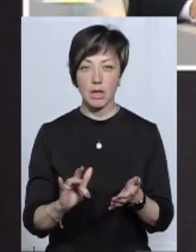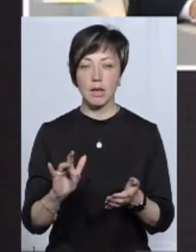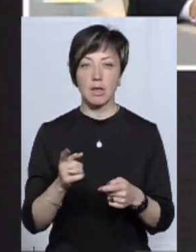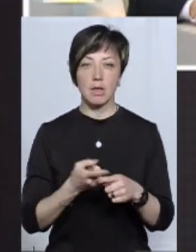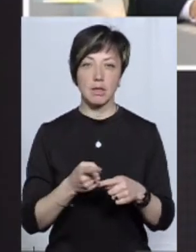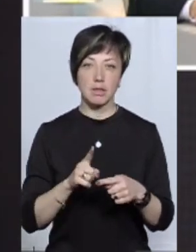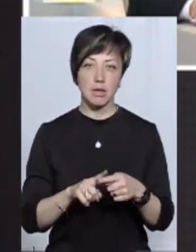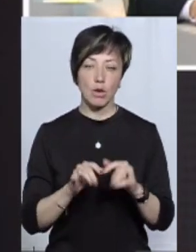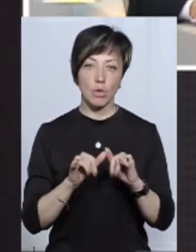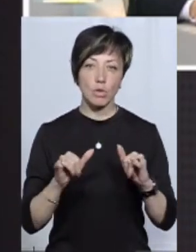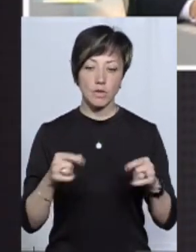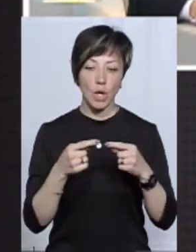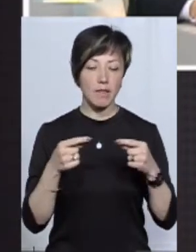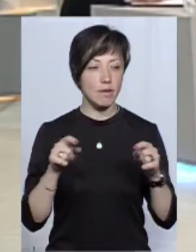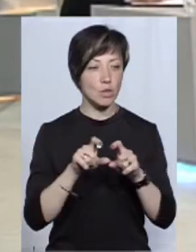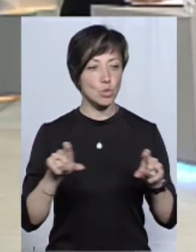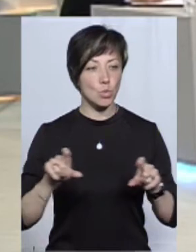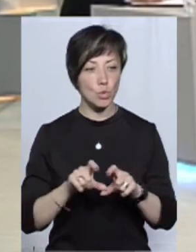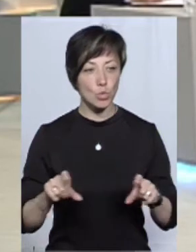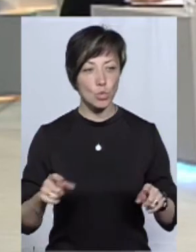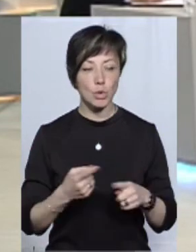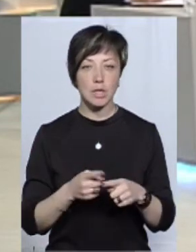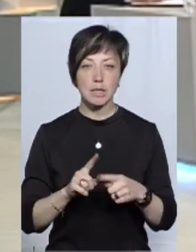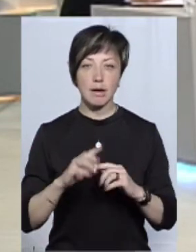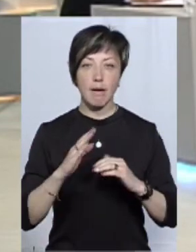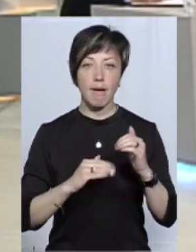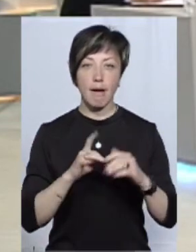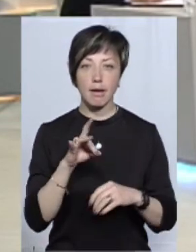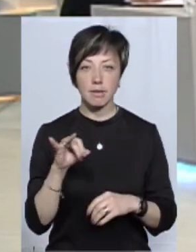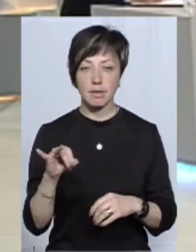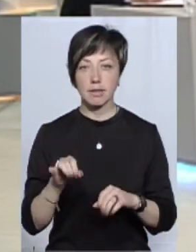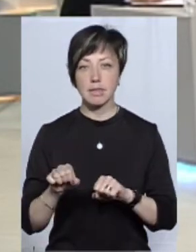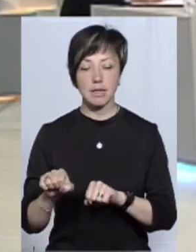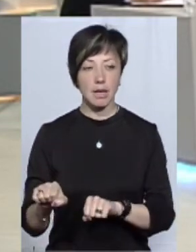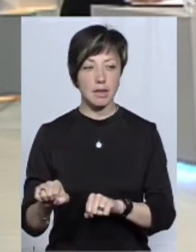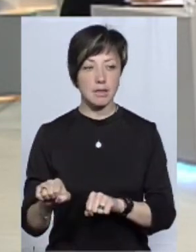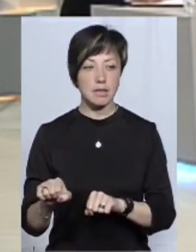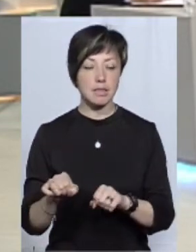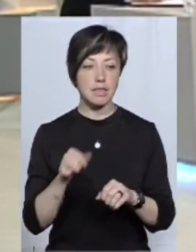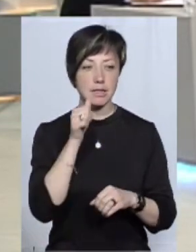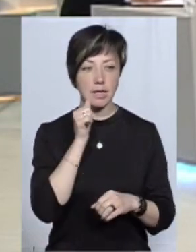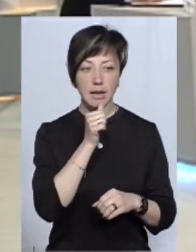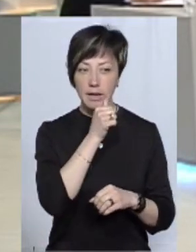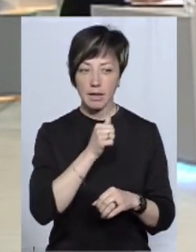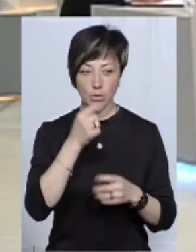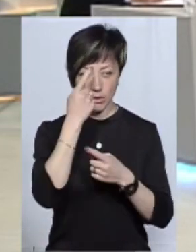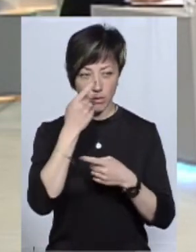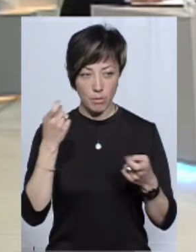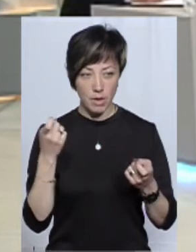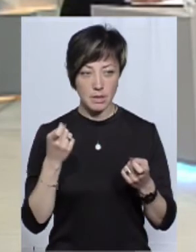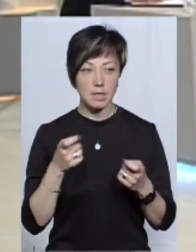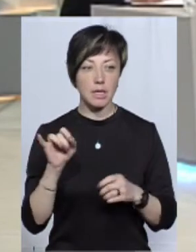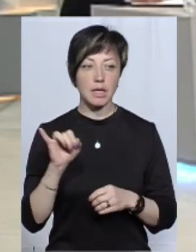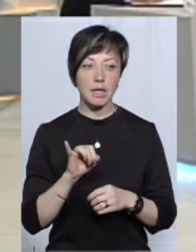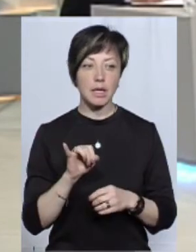це розвиток інфраструктури, це кадри, це захист секретної інформації,